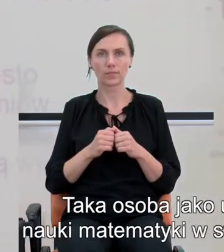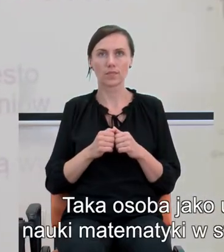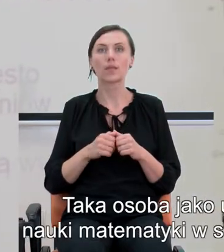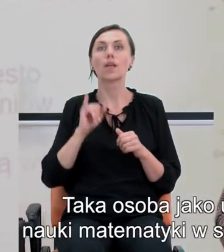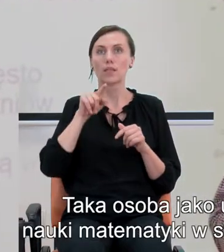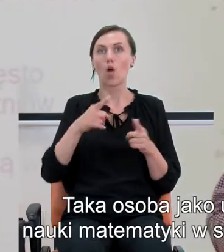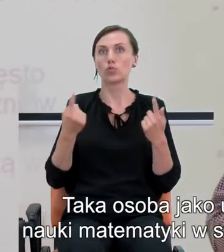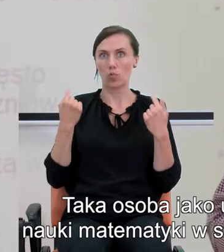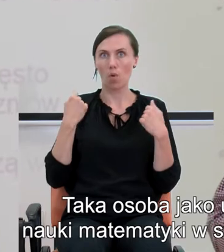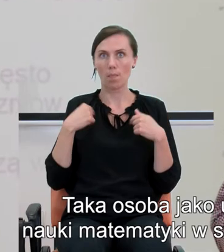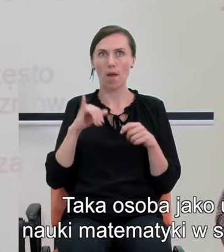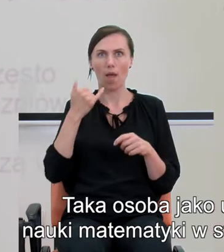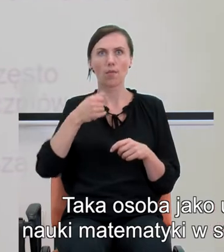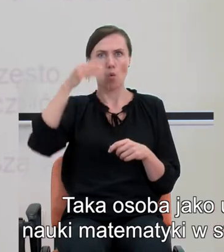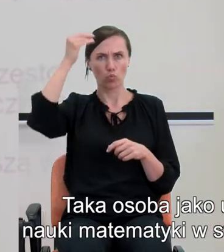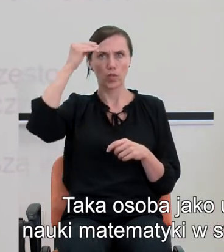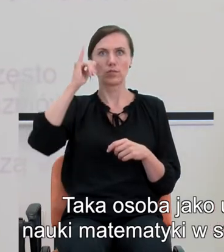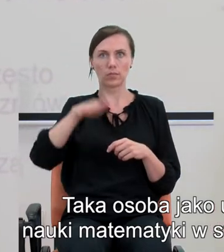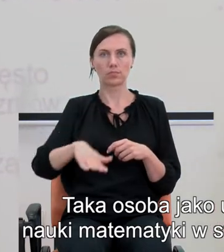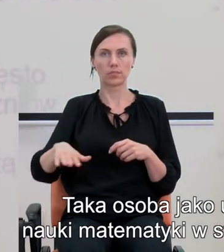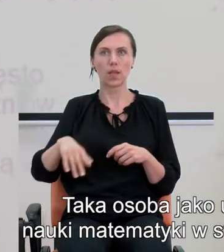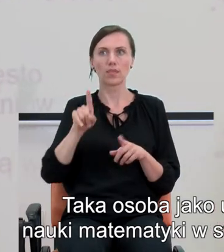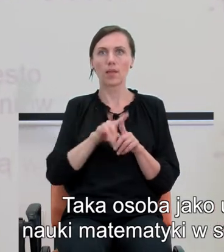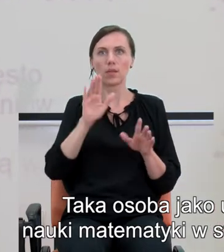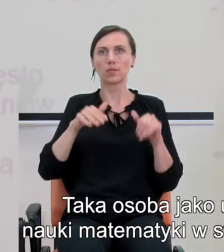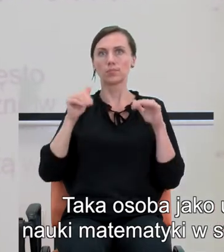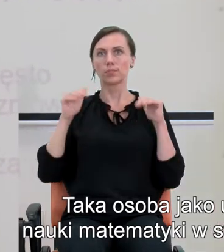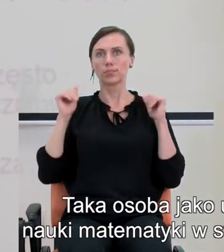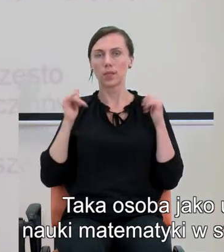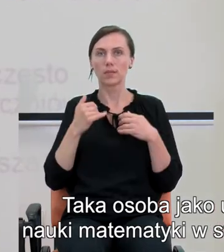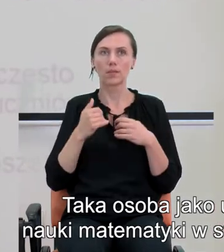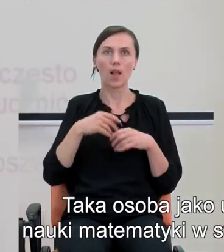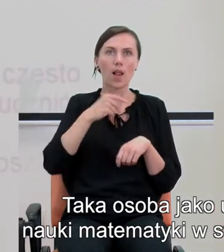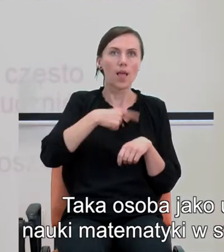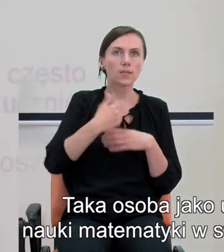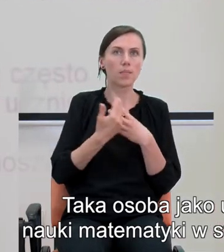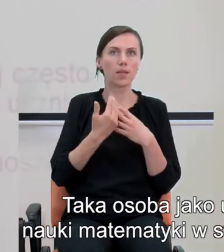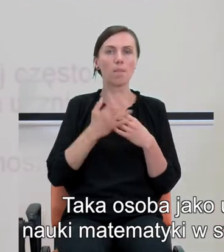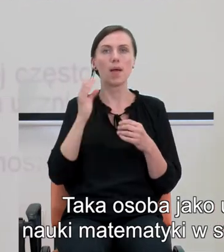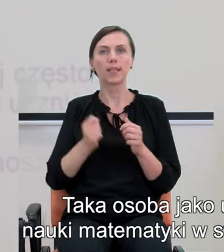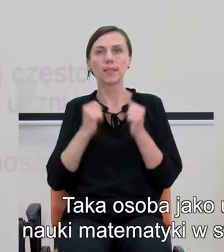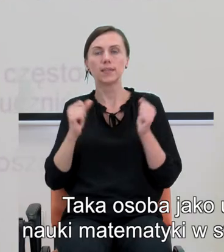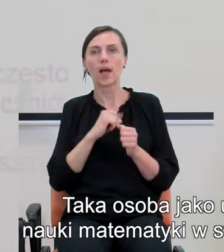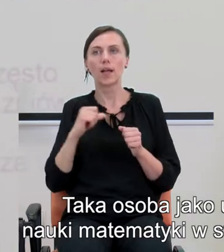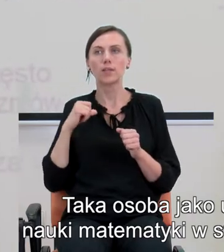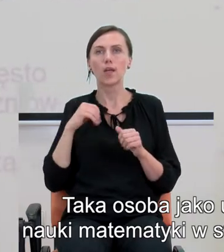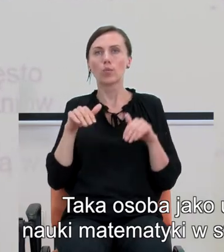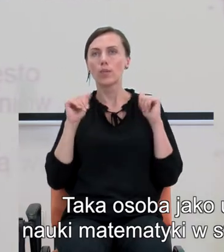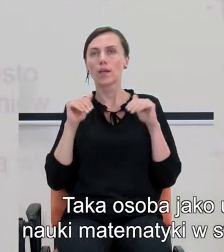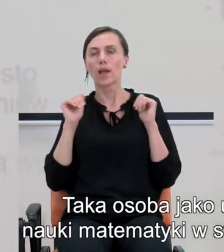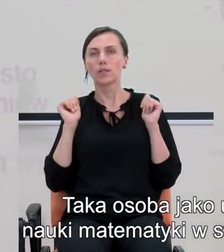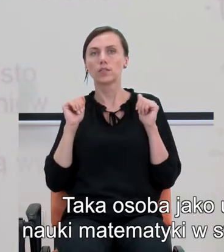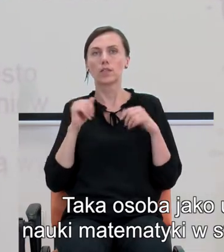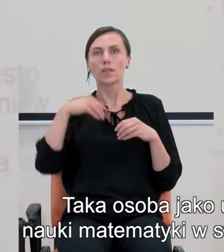taka osoba jako uczeń będzie unikać lekcji, będzie starać się unikać